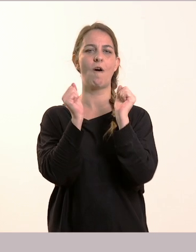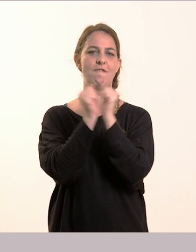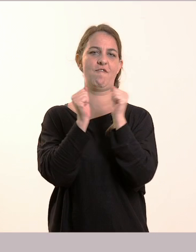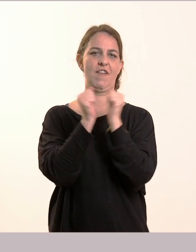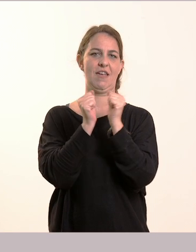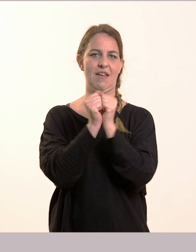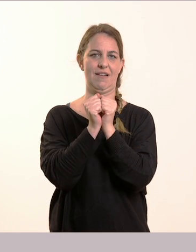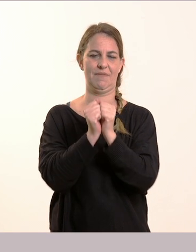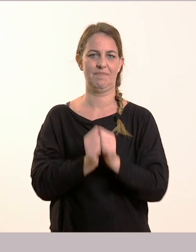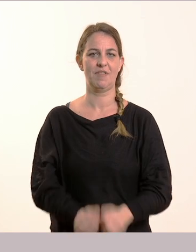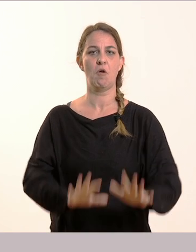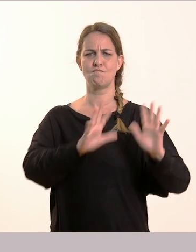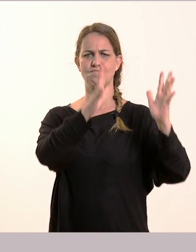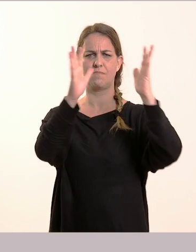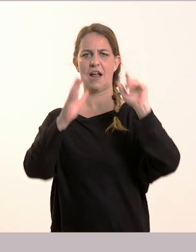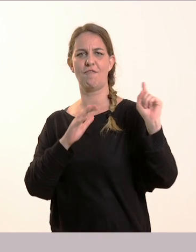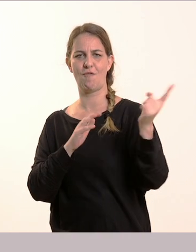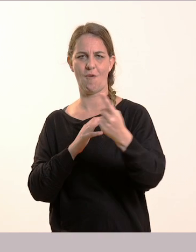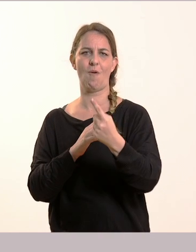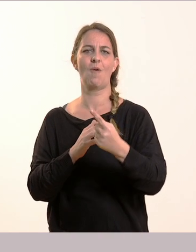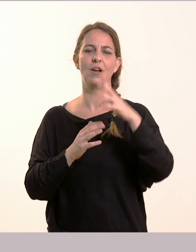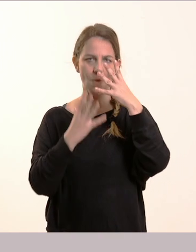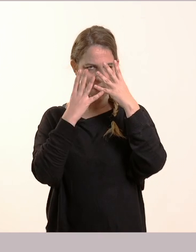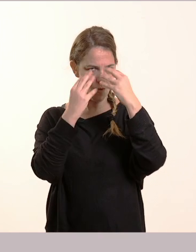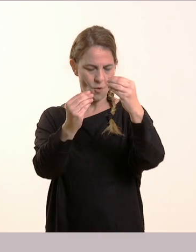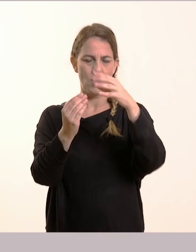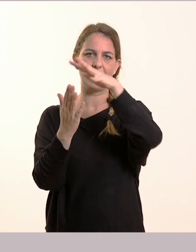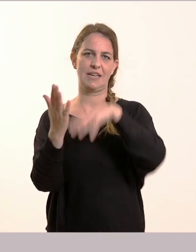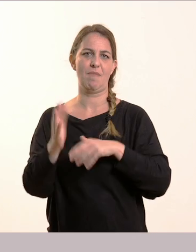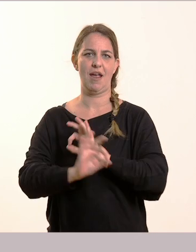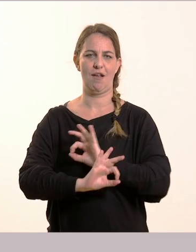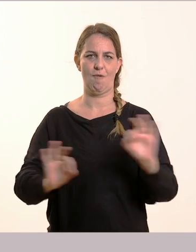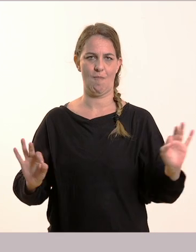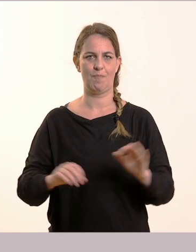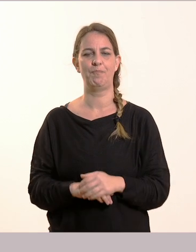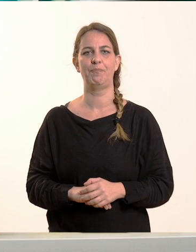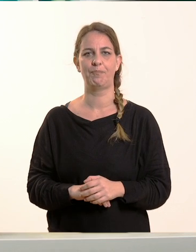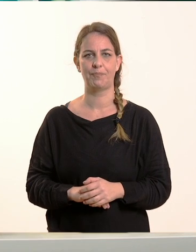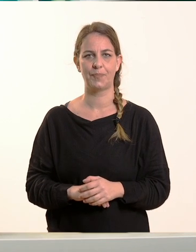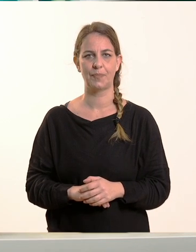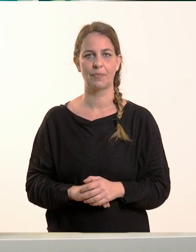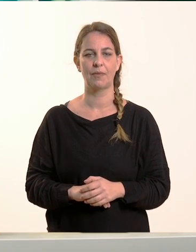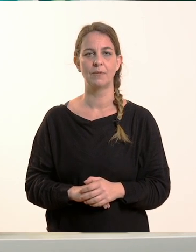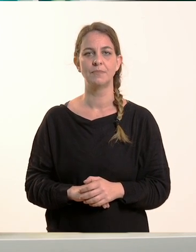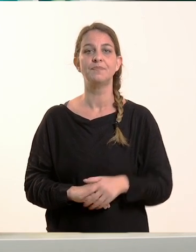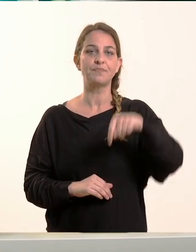Μπράβο! Σας προσέχατε πολύ και καταλάβατε καλά το μάθημά μας. Μπράβο! Τώρα θα συνεχίσουμε στη διπλανή σελίδα, στη σελίδα